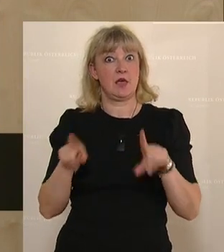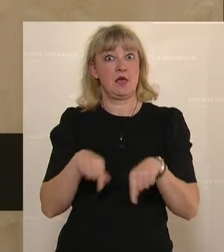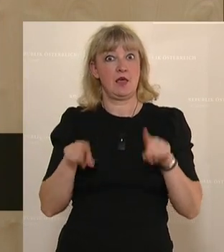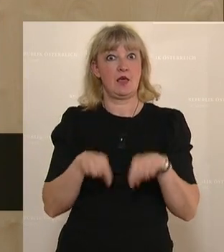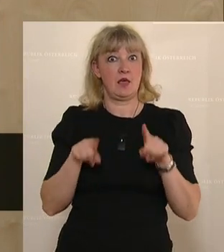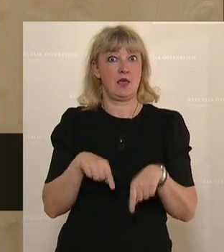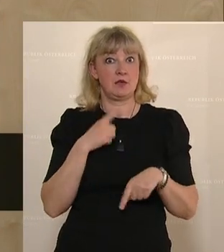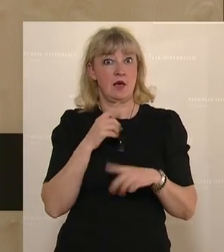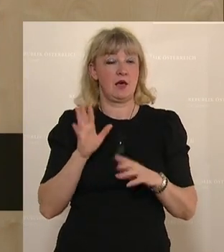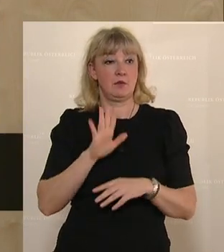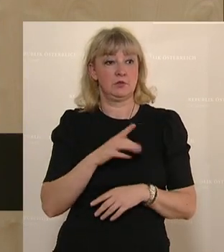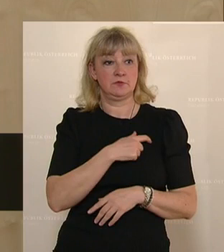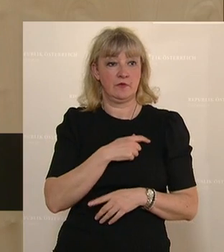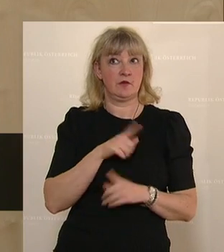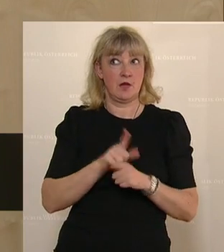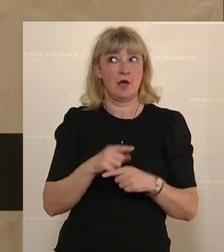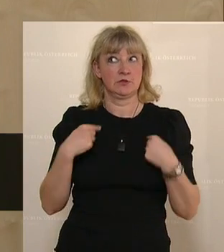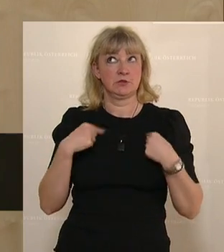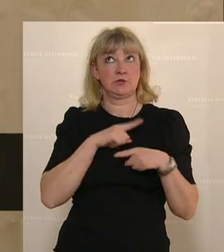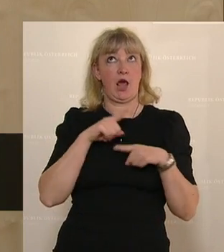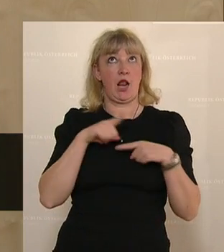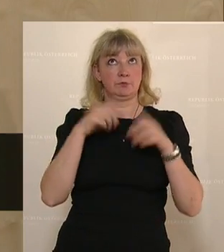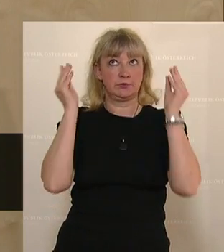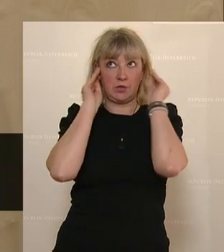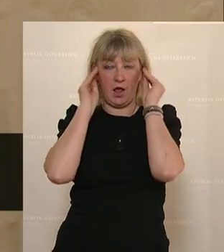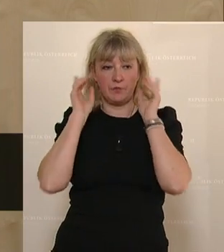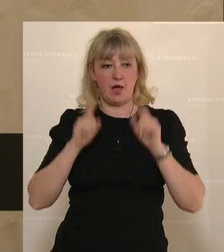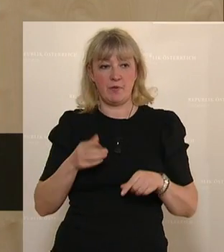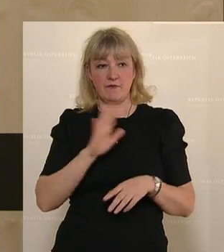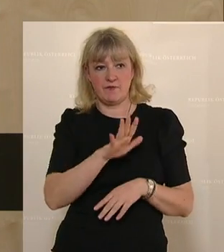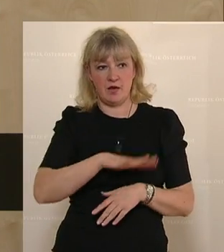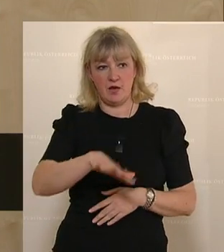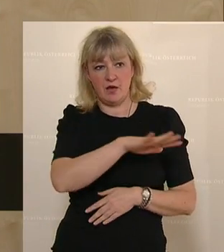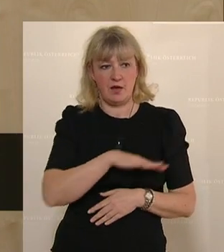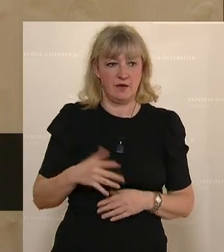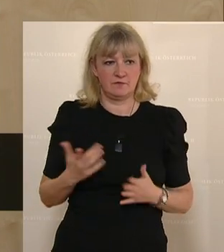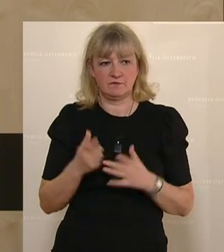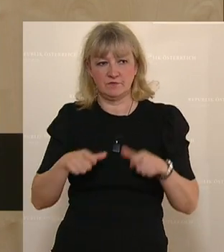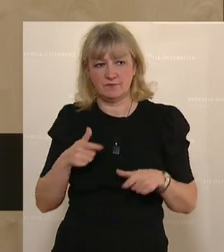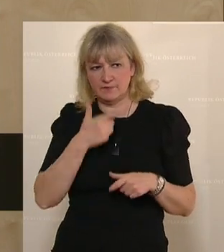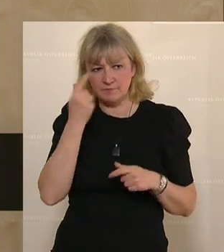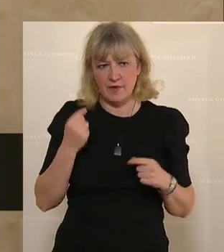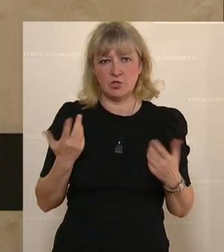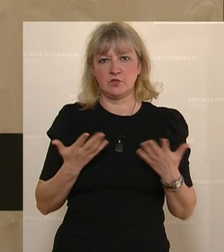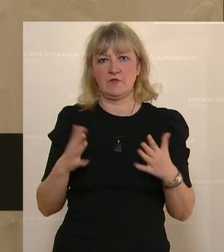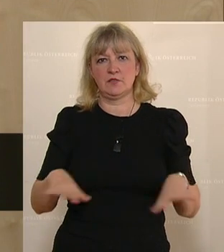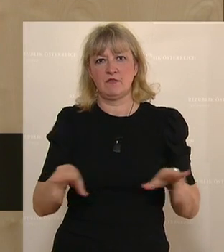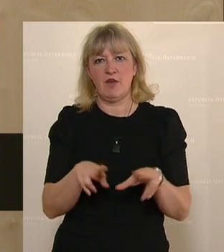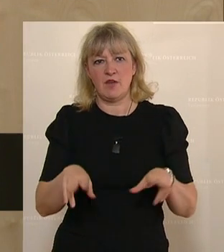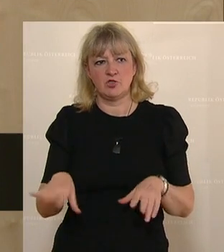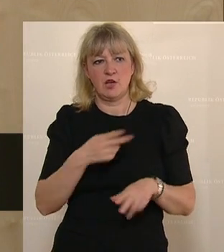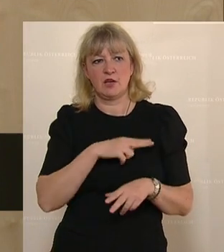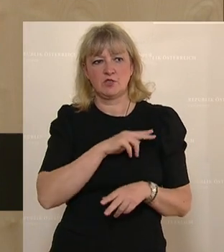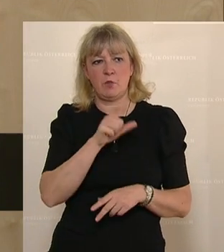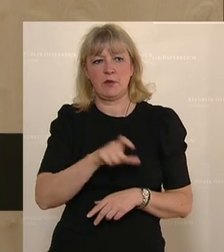bis er und seine Fraktion es sich selbst glauben. Aber alle, die in ihrer Verwandtschaft ältere Menschen haben, alle, die in ihrer Verwandtschaft